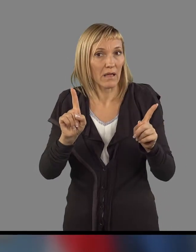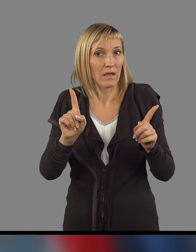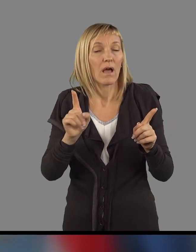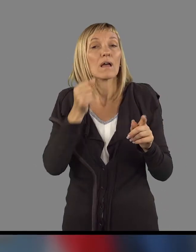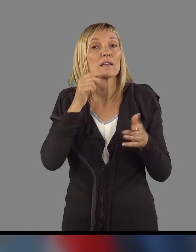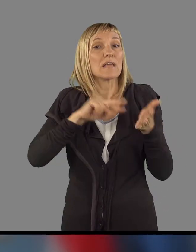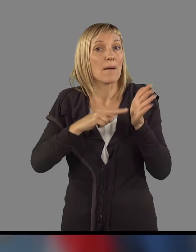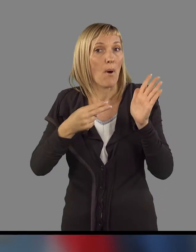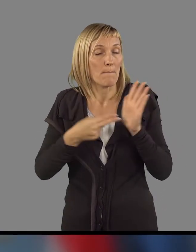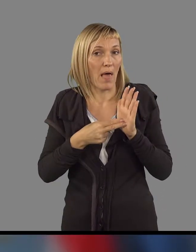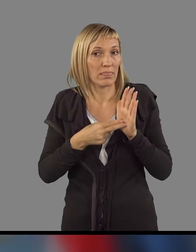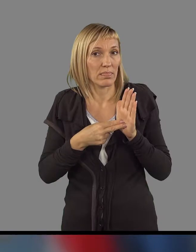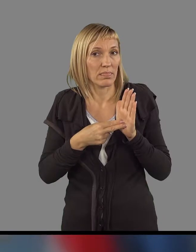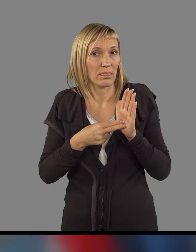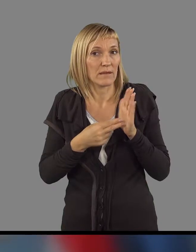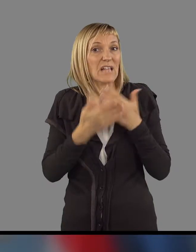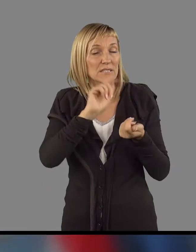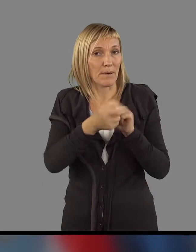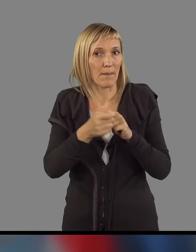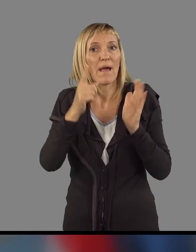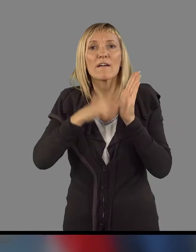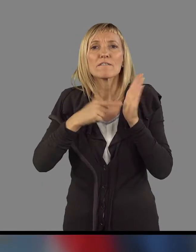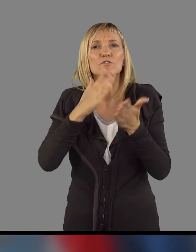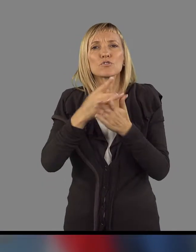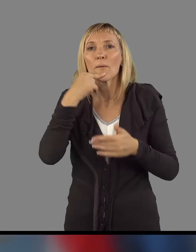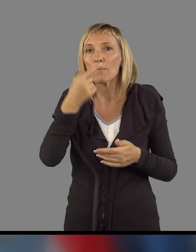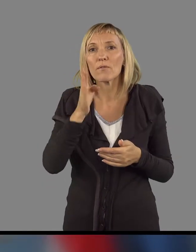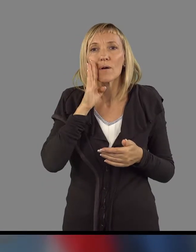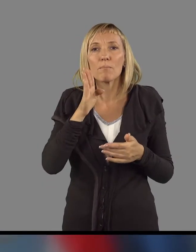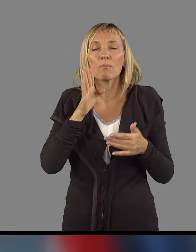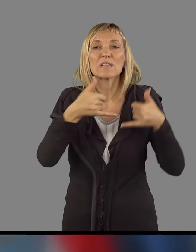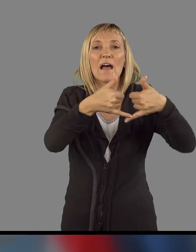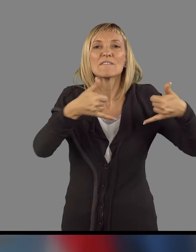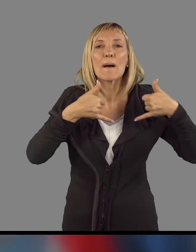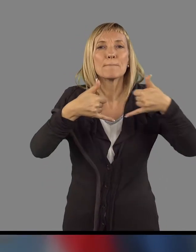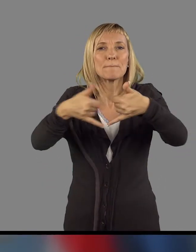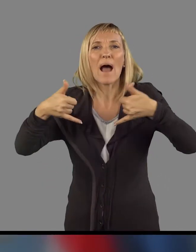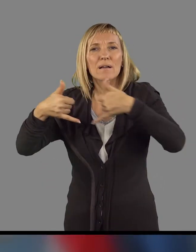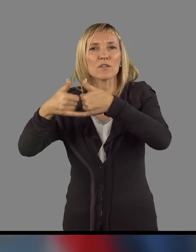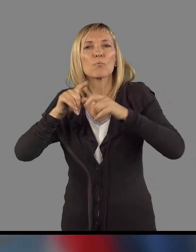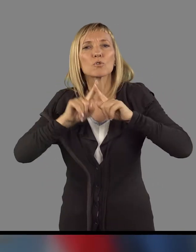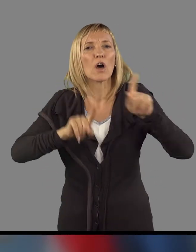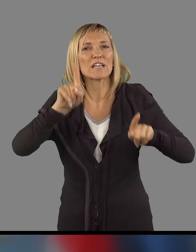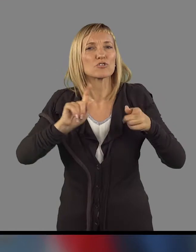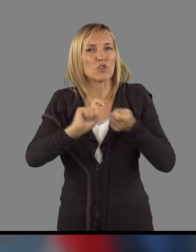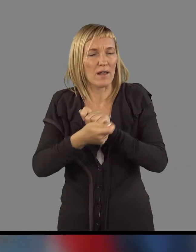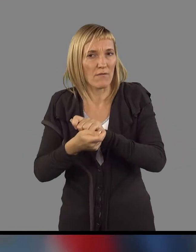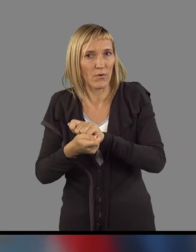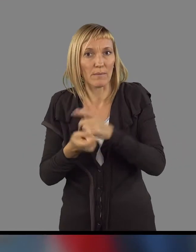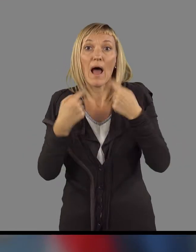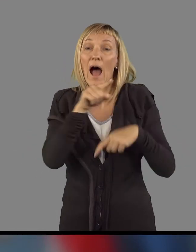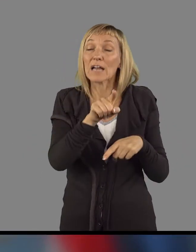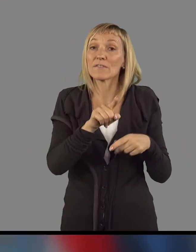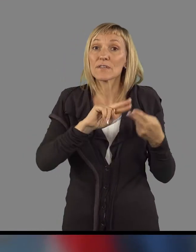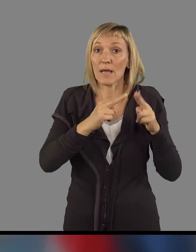Kdaj načrtujete to? In zdaj, večkrat je bilo že govor o tem, da bi v paketu sprejemali različne reforme. Torej, ali